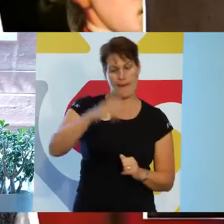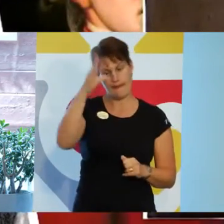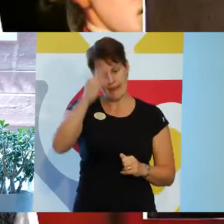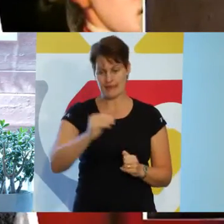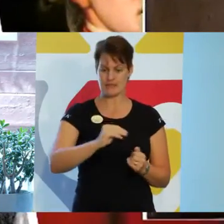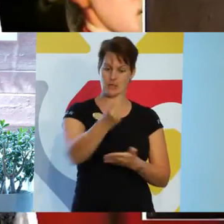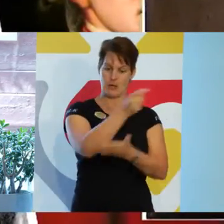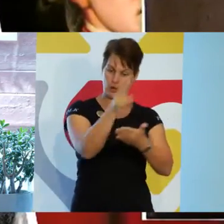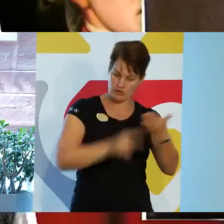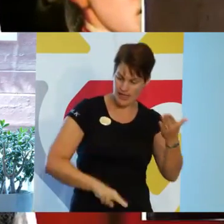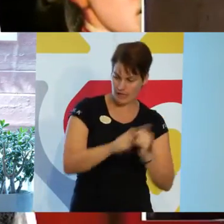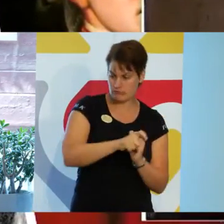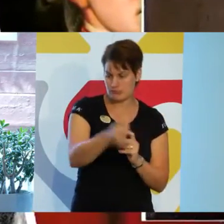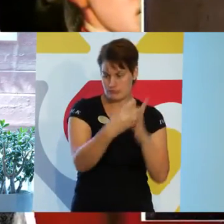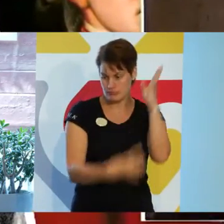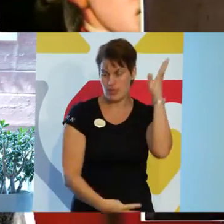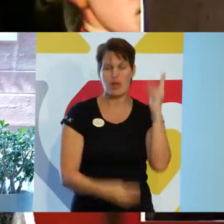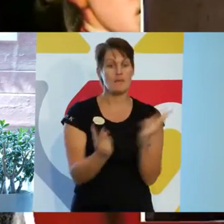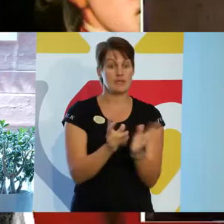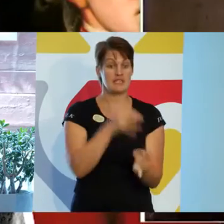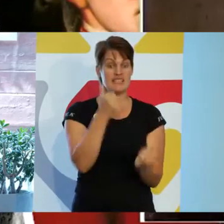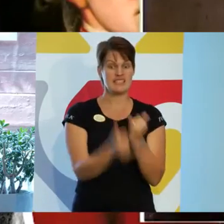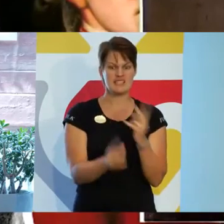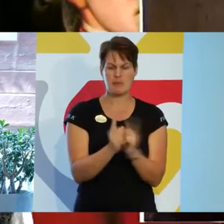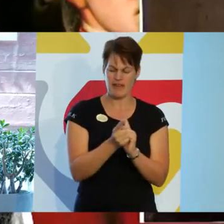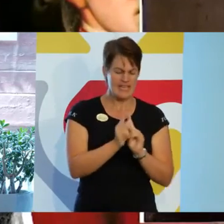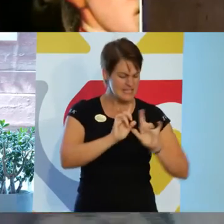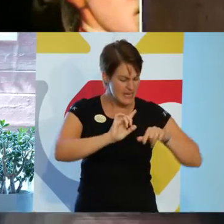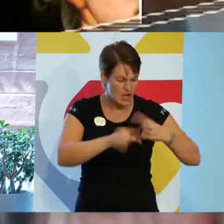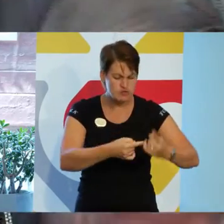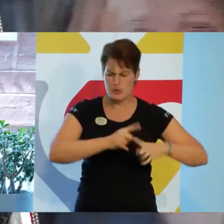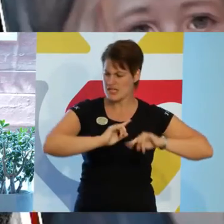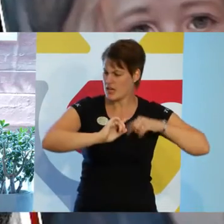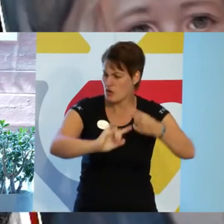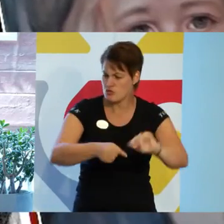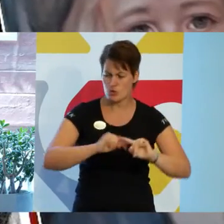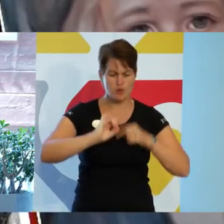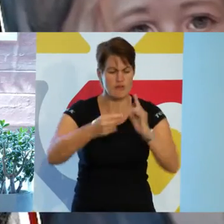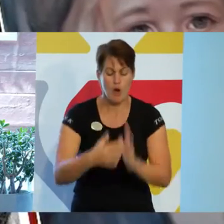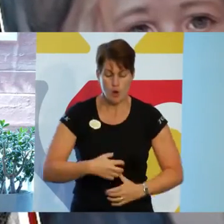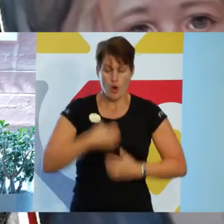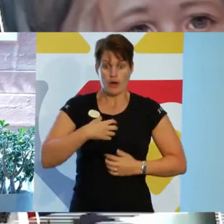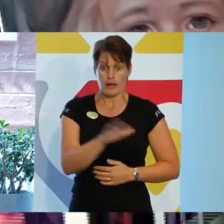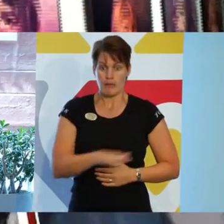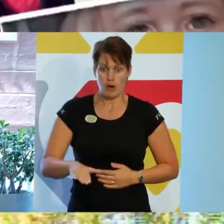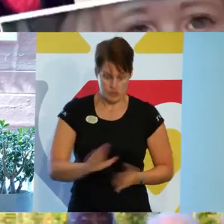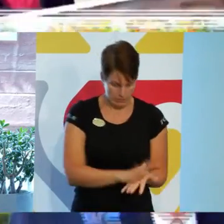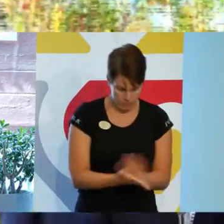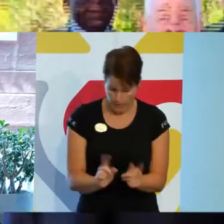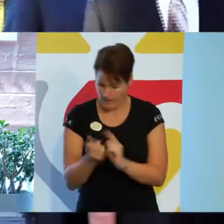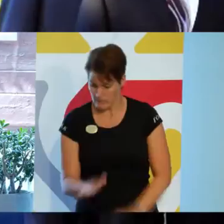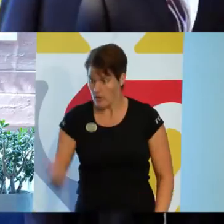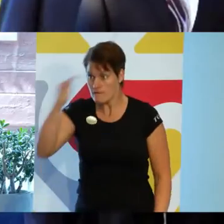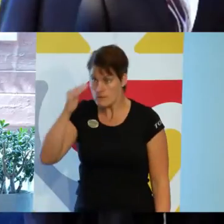Detta gav upphov till generationer av chockade barn som blev till vuxna med